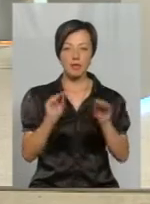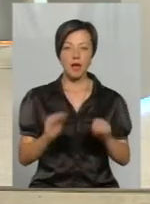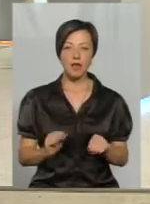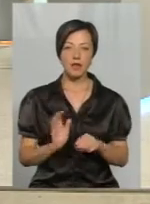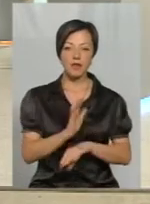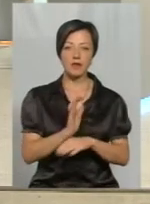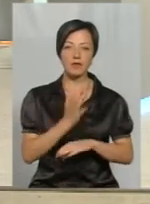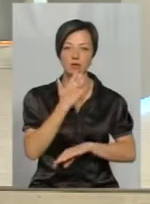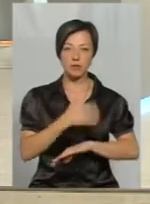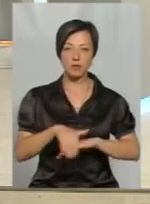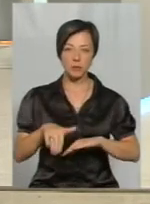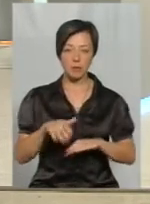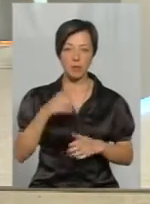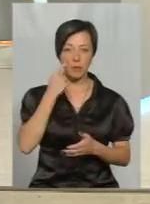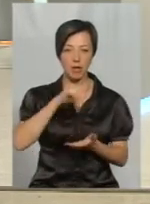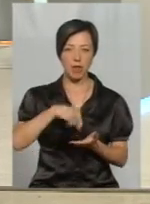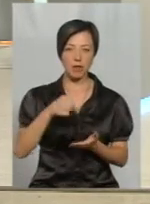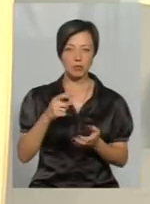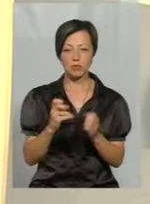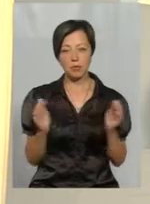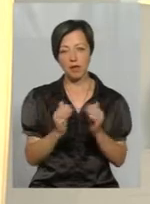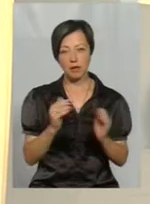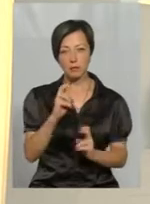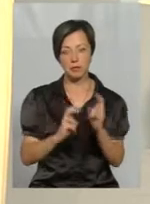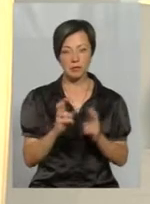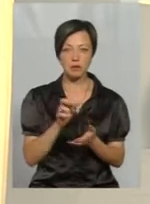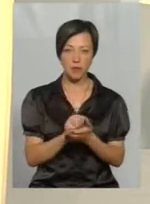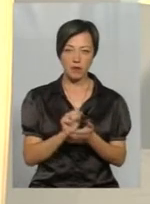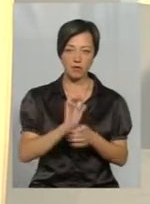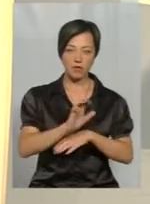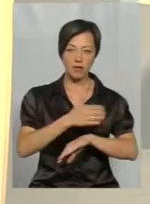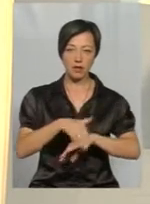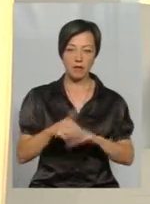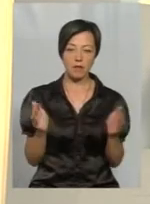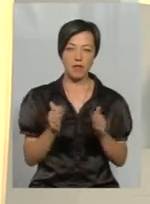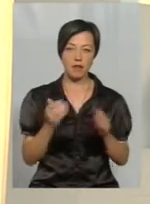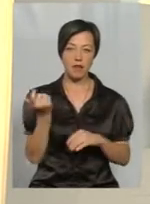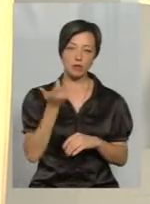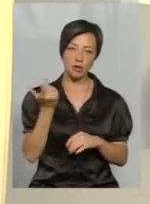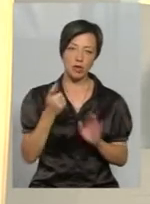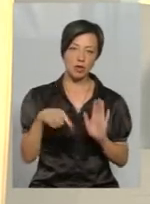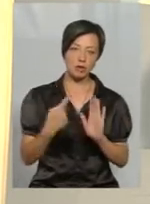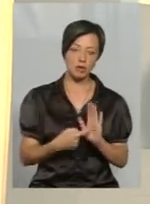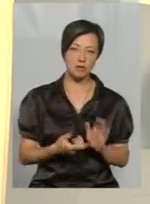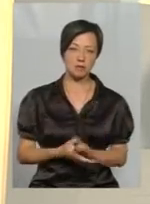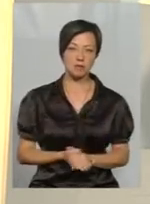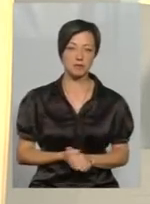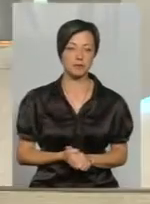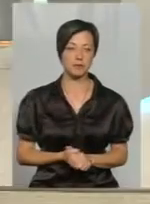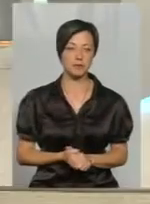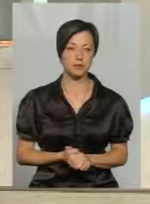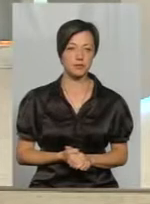Можливо, це невеликі підприємства. Чи займаються експортом, наприклад, невеличке господарство, яке займається бжевництвом?